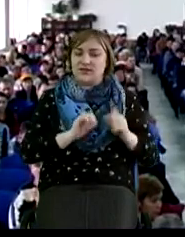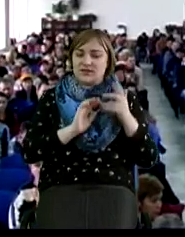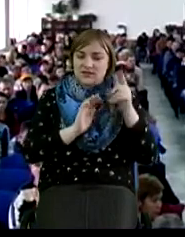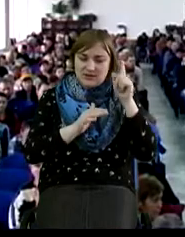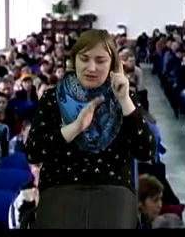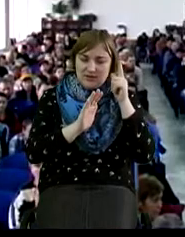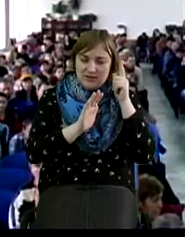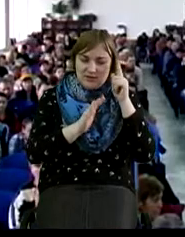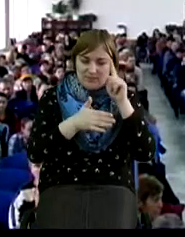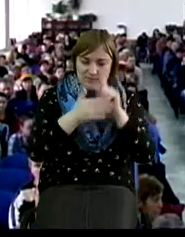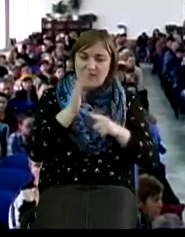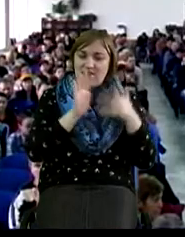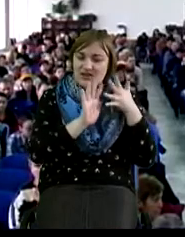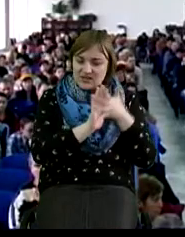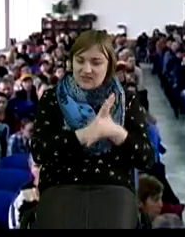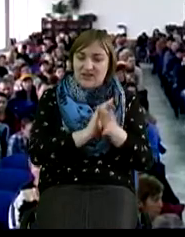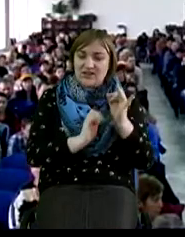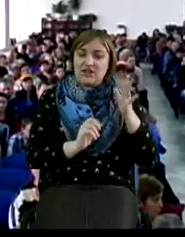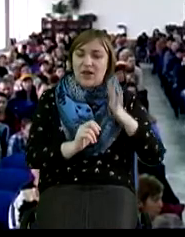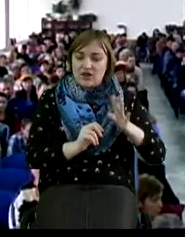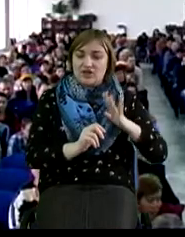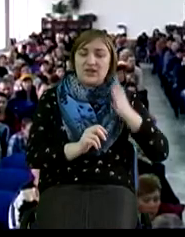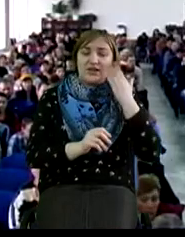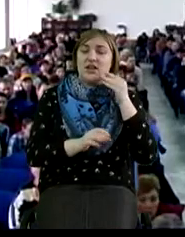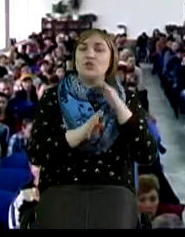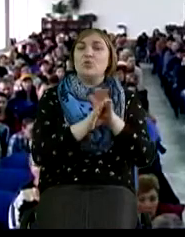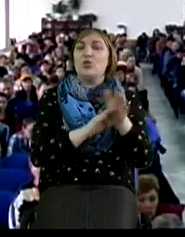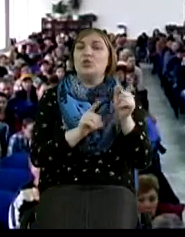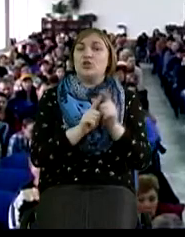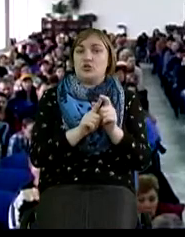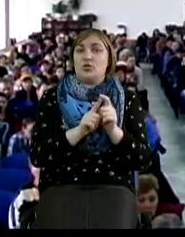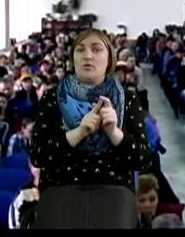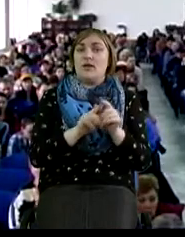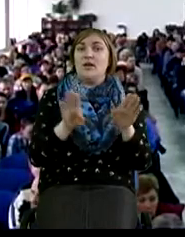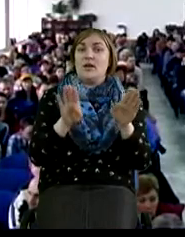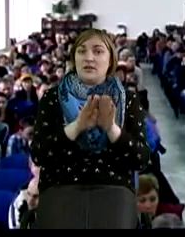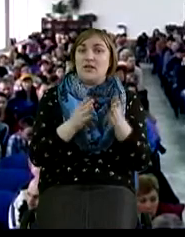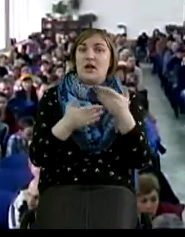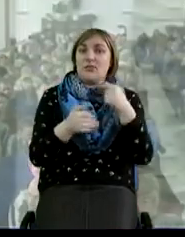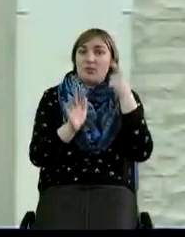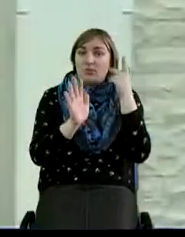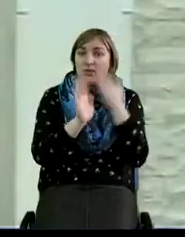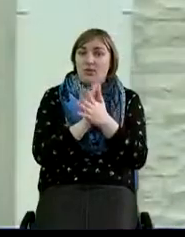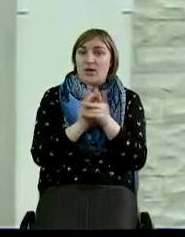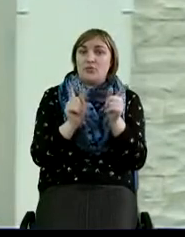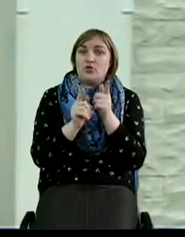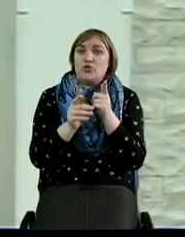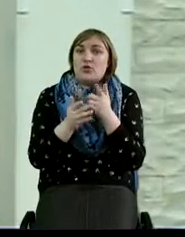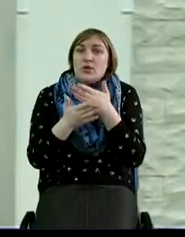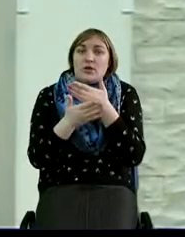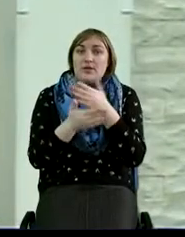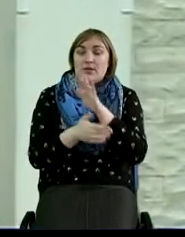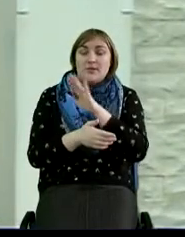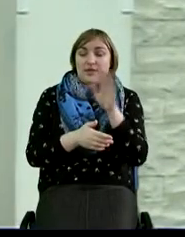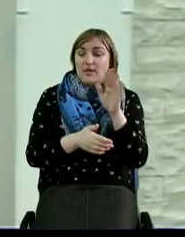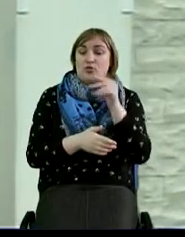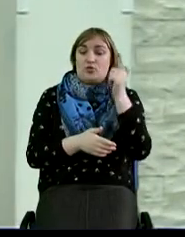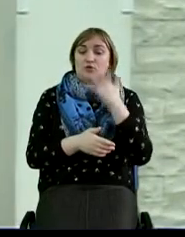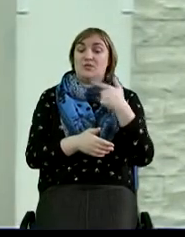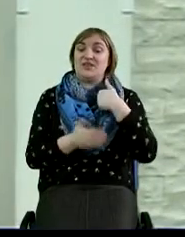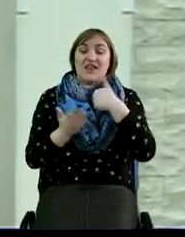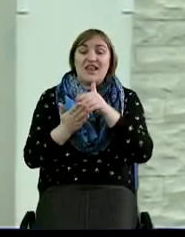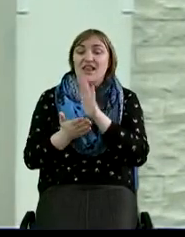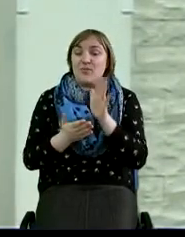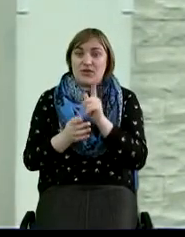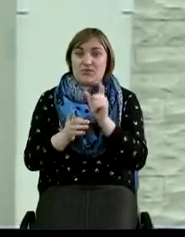верой и ждать, когда оно исполнится. Таким образом мы понимаем и говорим Богу, что нет, Господи, я не пренебрегаю этим